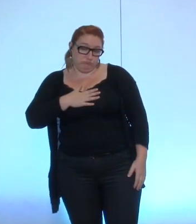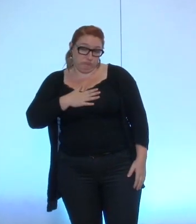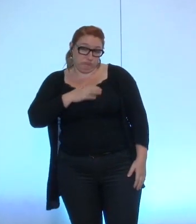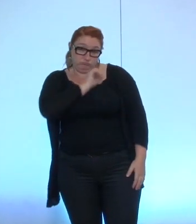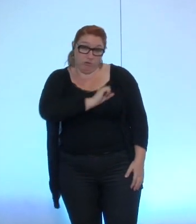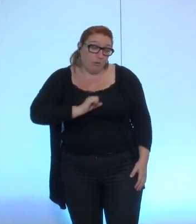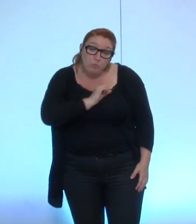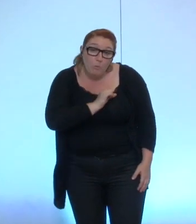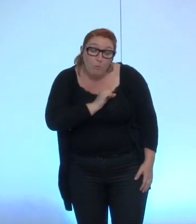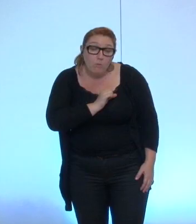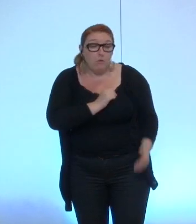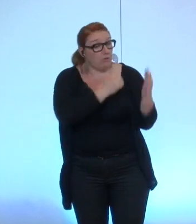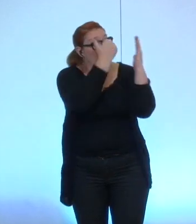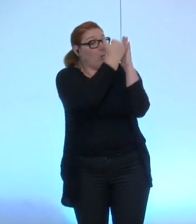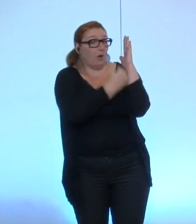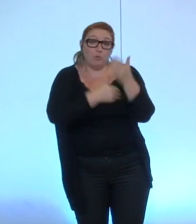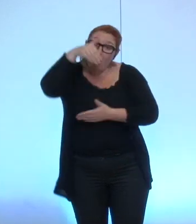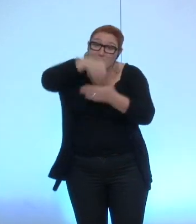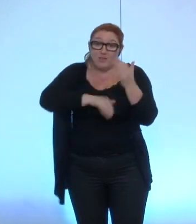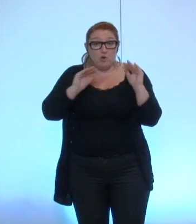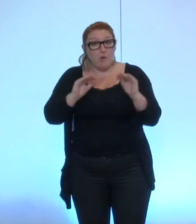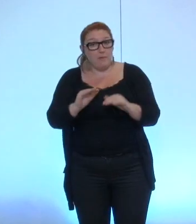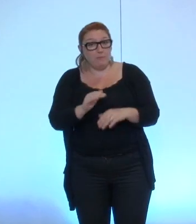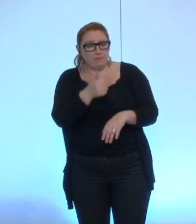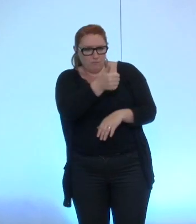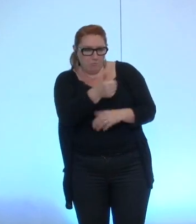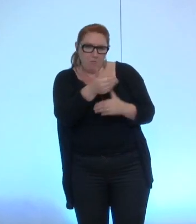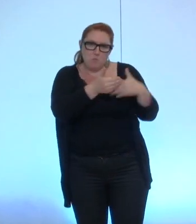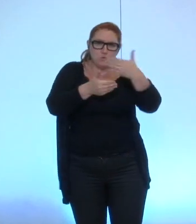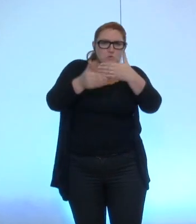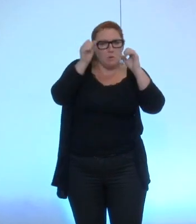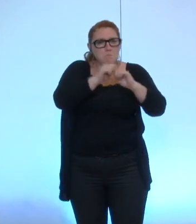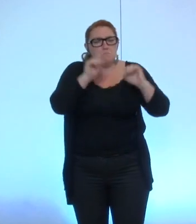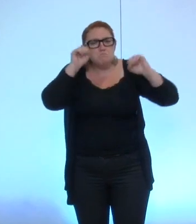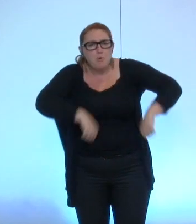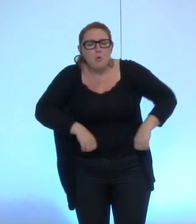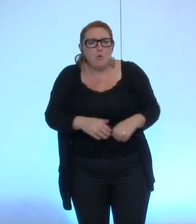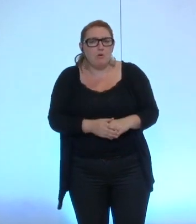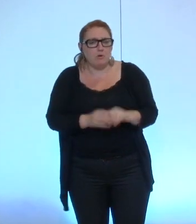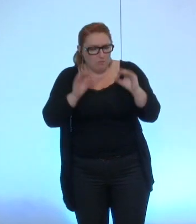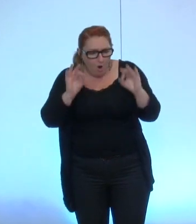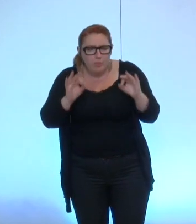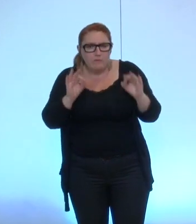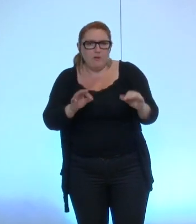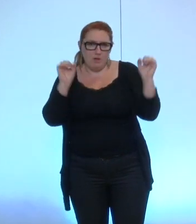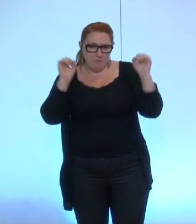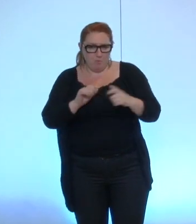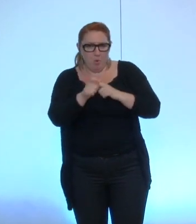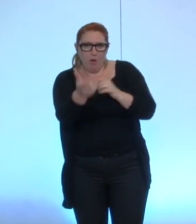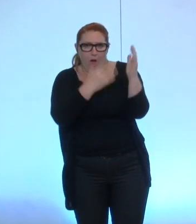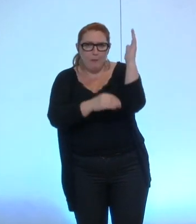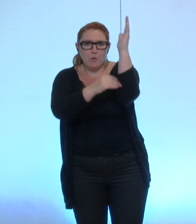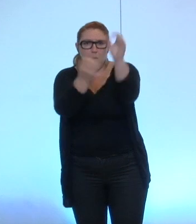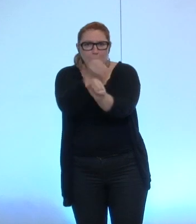le règlement intérieur c'est quand même celui que vous êtes capable de construire et qui en effet peut donner lieu à amendement